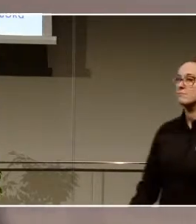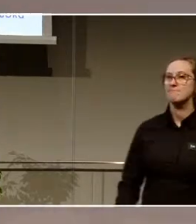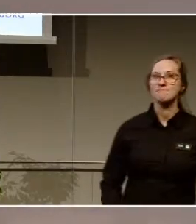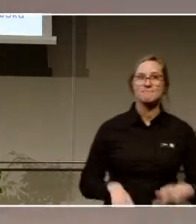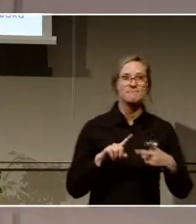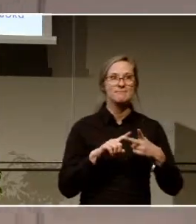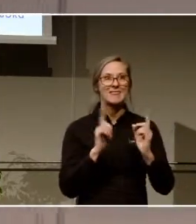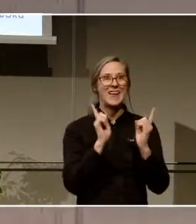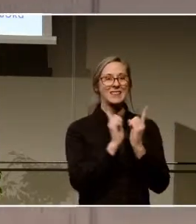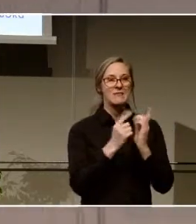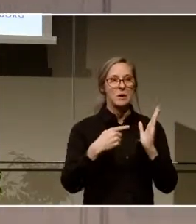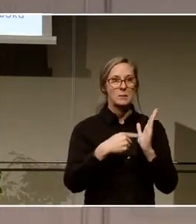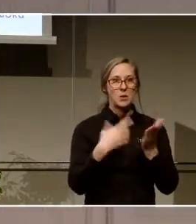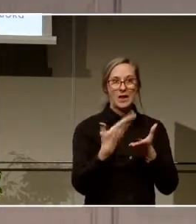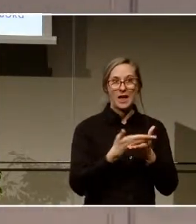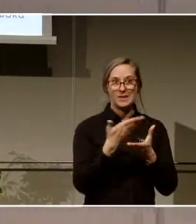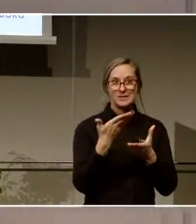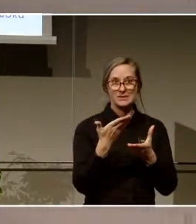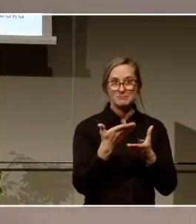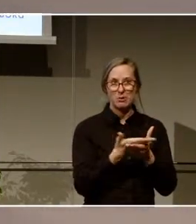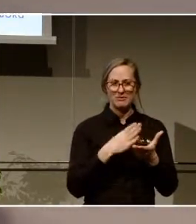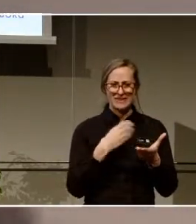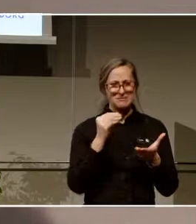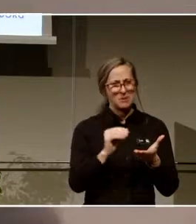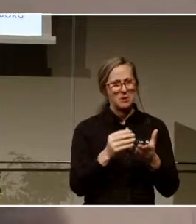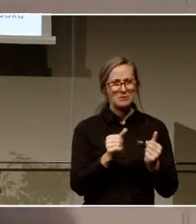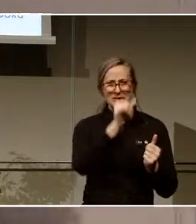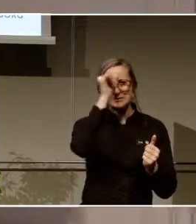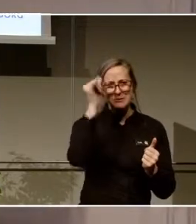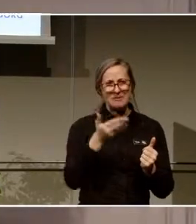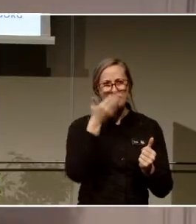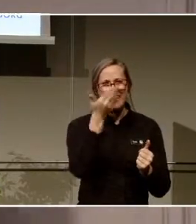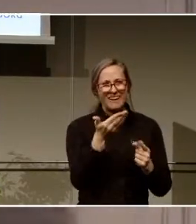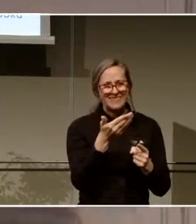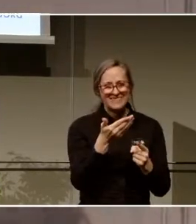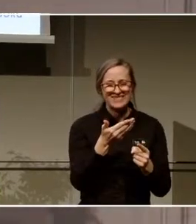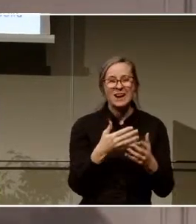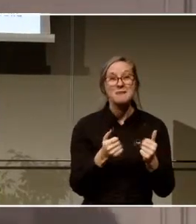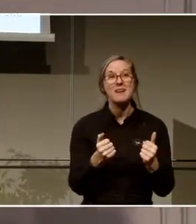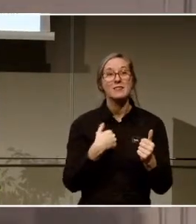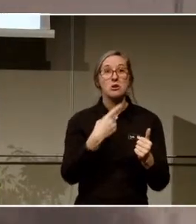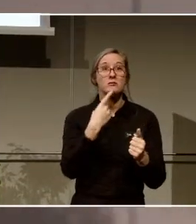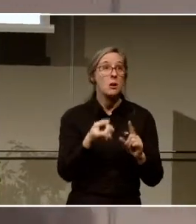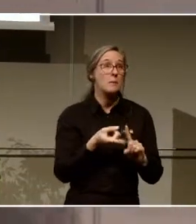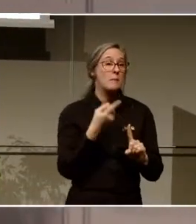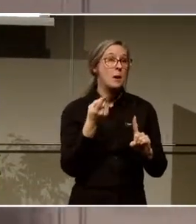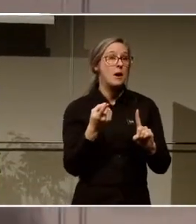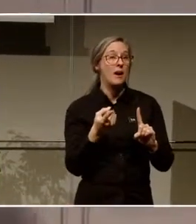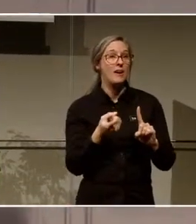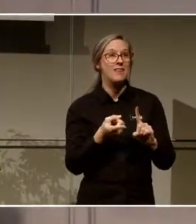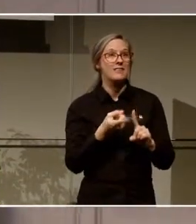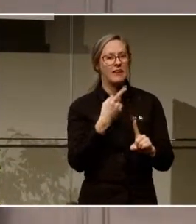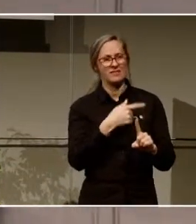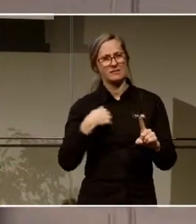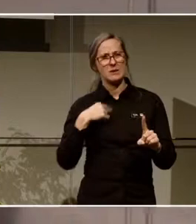Helsingborg står det. Även om det är lite svårt att utläsa där. Och det nämnde jag ju i början. Och det är att vi är